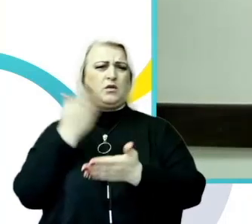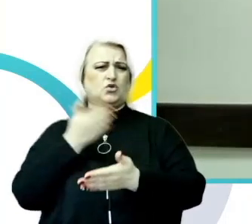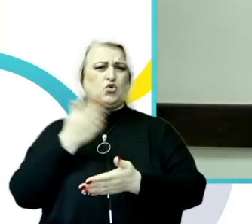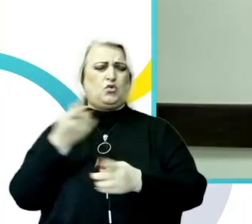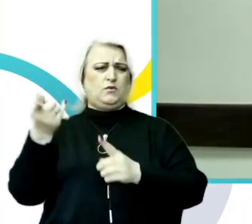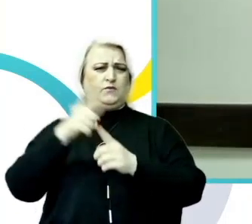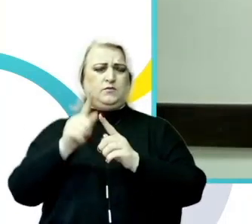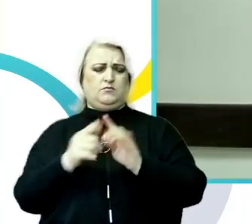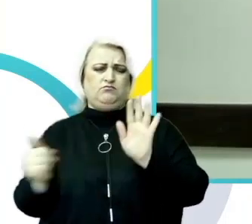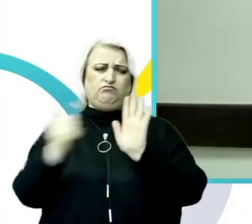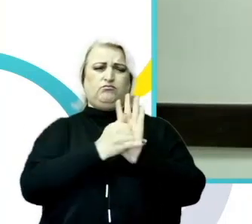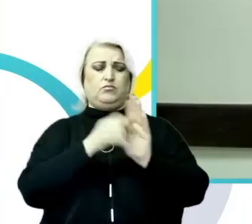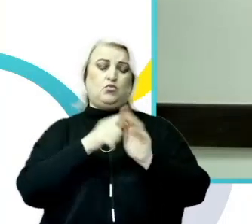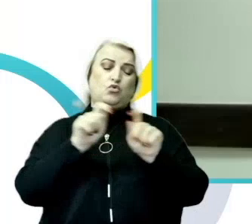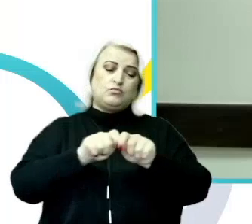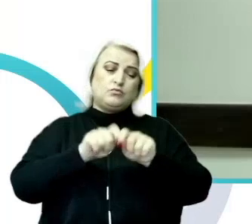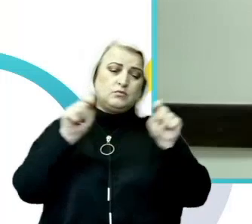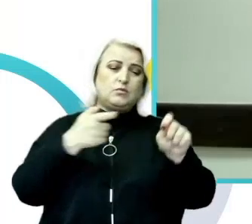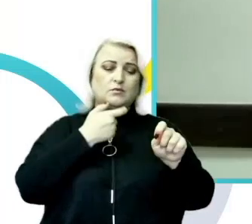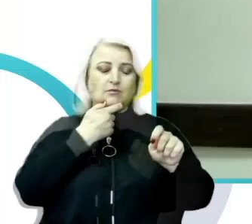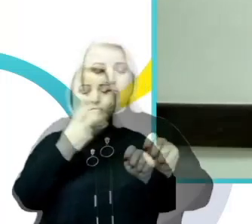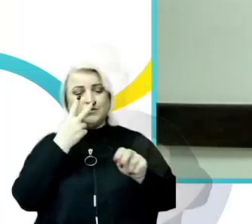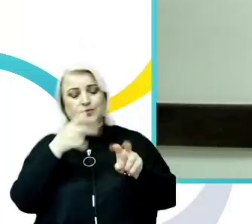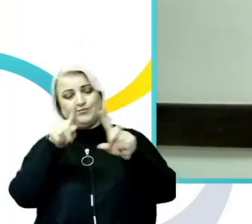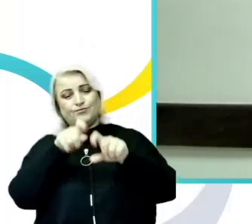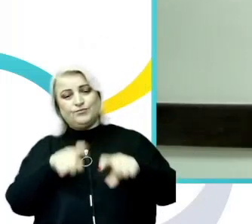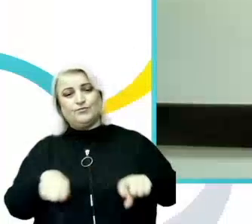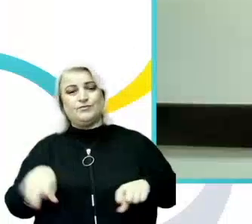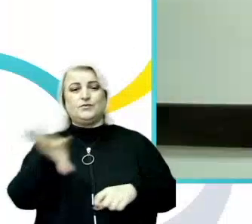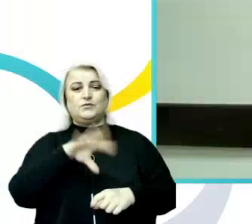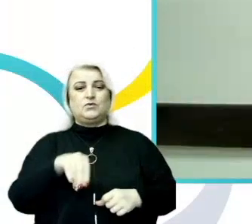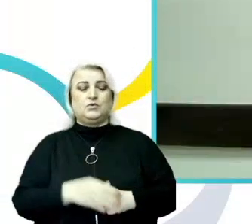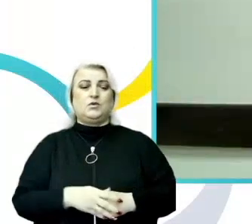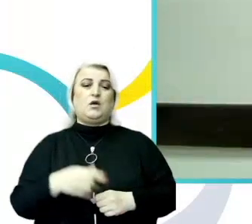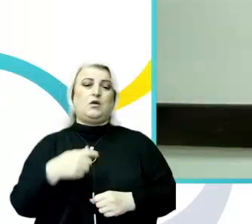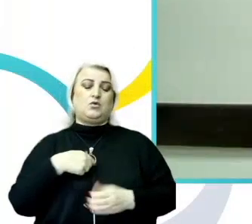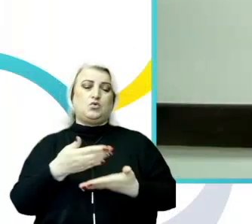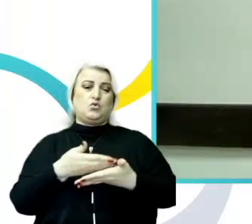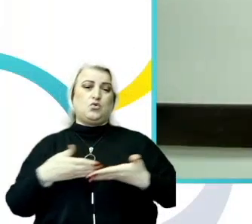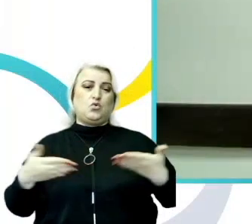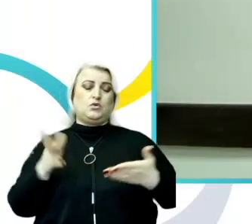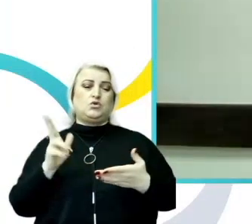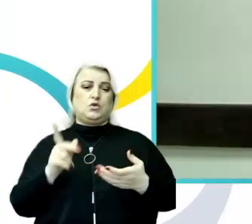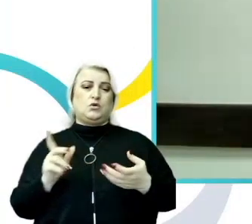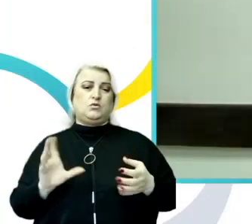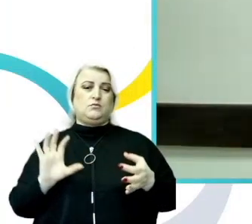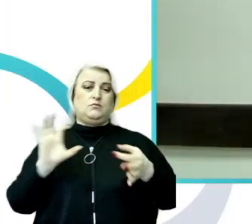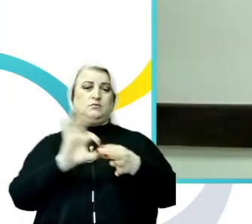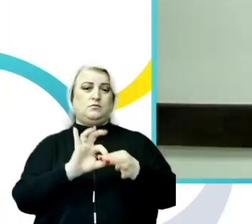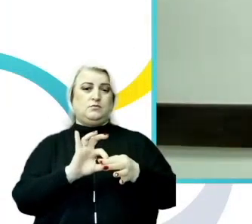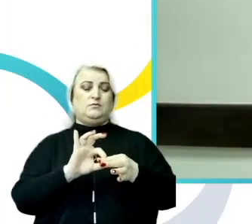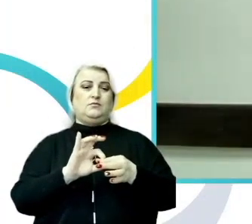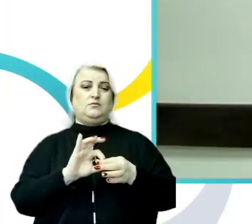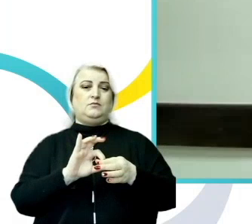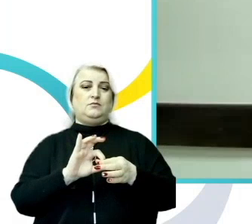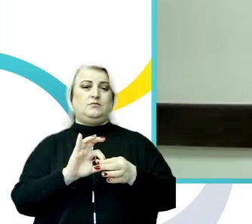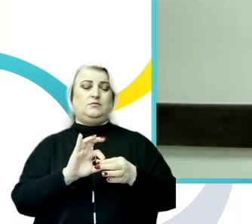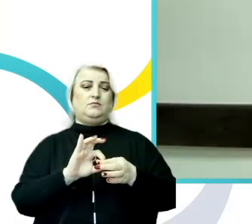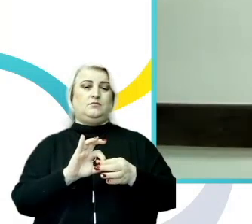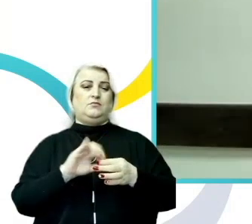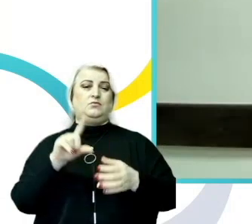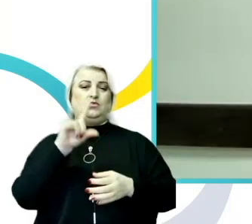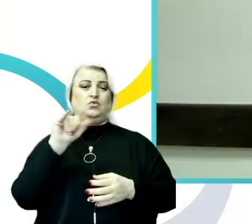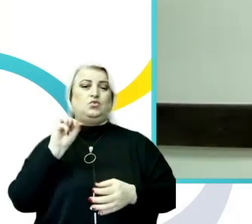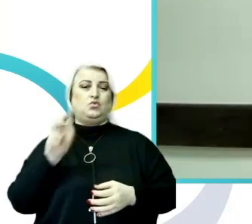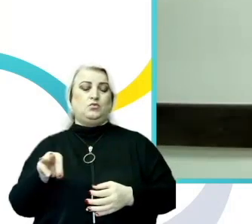toate ciftele, datele și tot procesul analitic. Iar noi cei conectați prin intermediul platformii Zoom vă îndemn